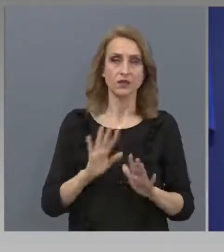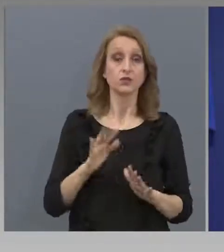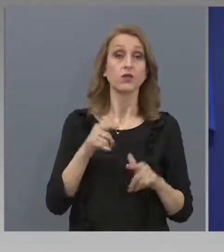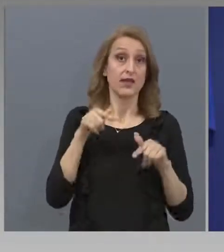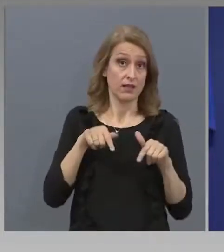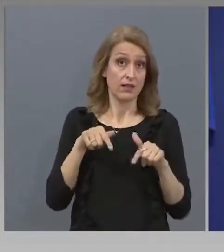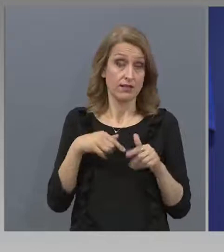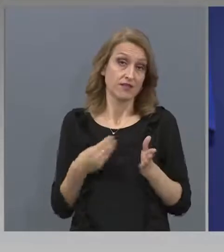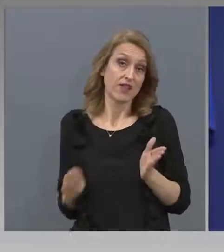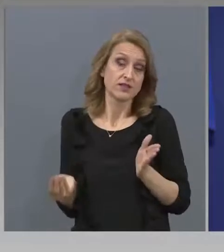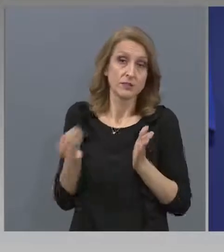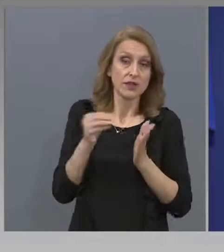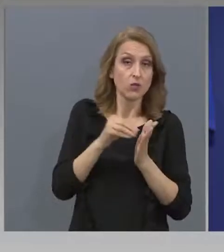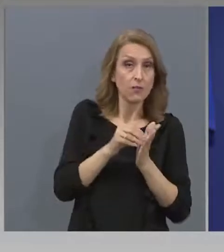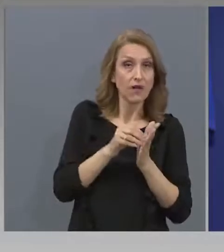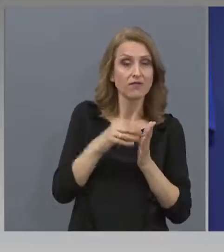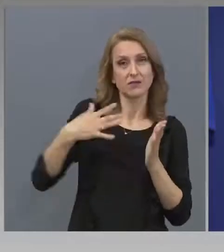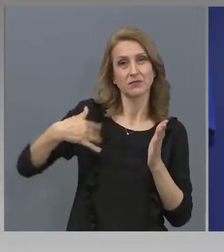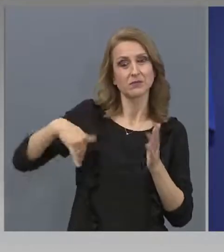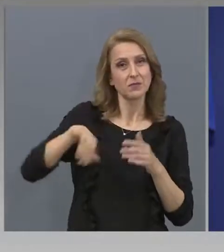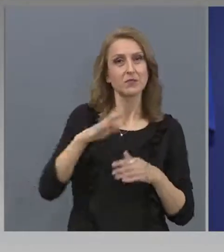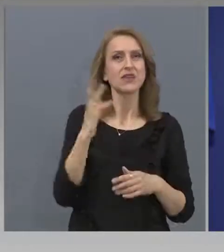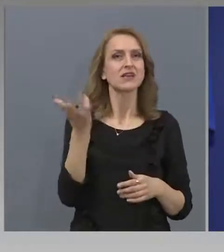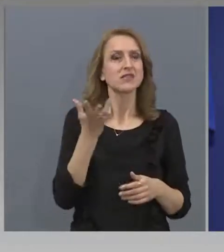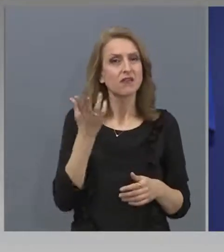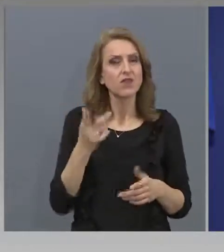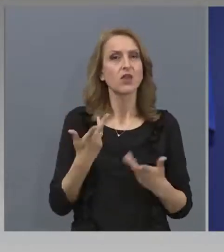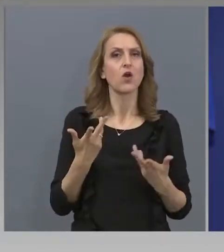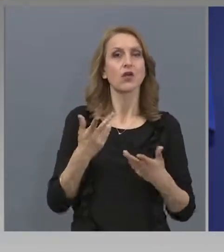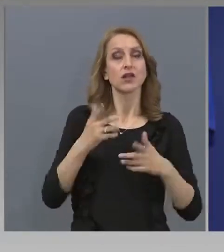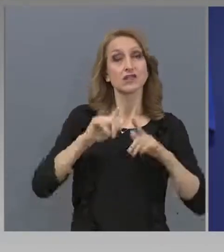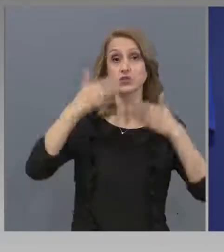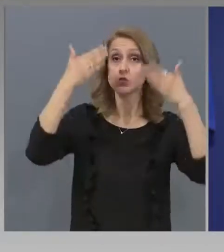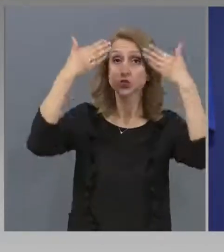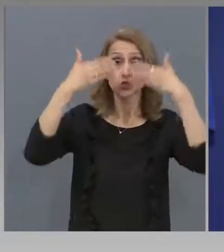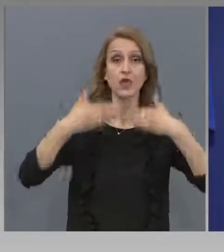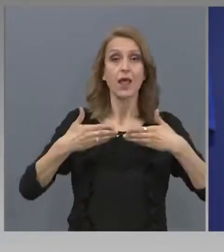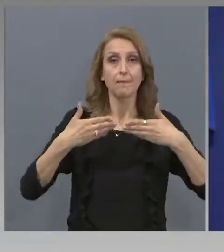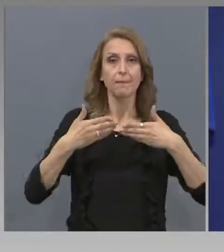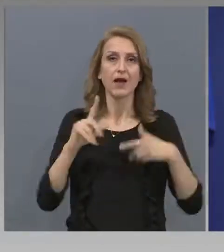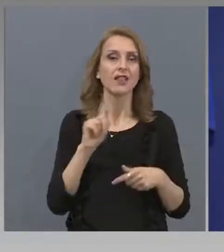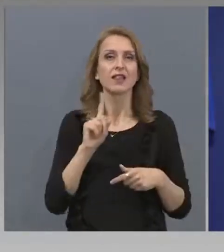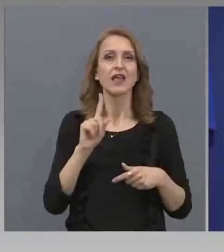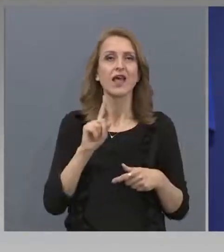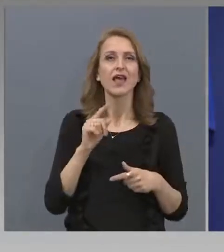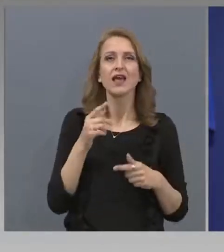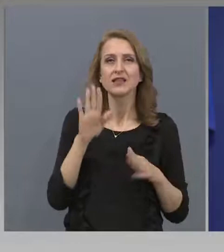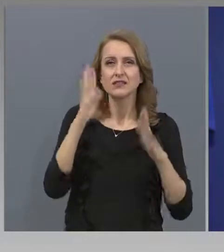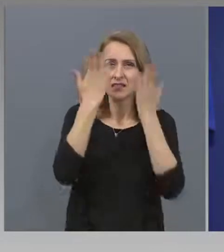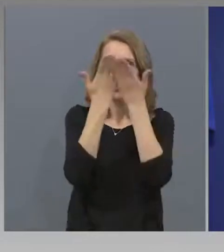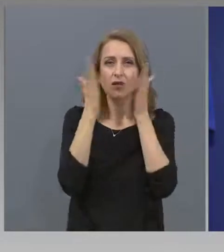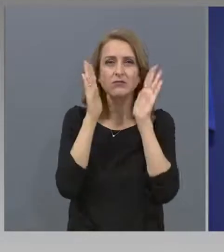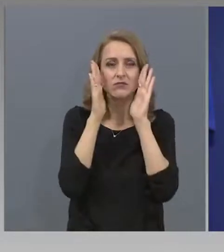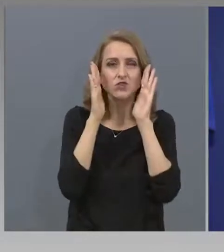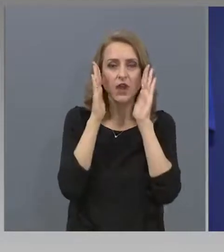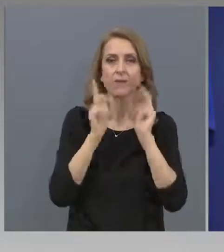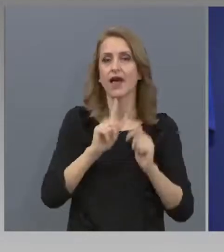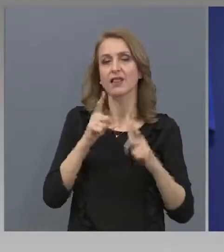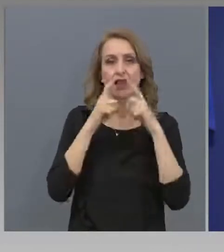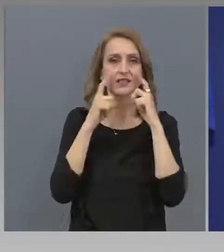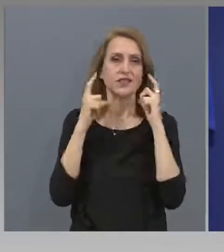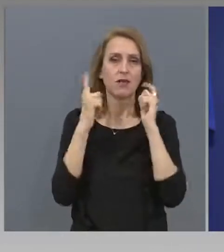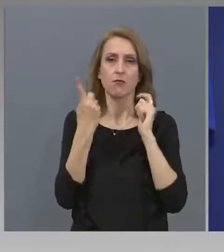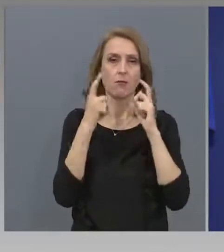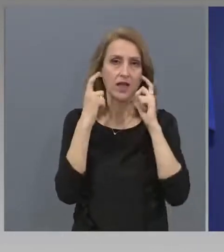възможността, обслужваща и персонал да работи с шлемове, а не само с маски, както е, както е регламентирано използването